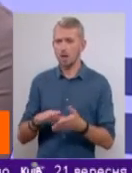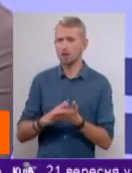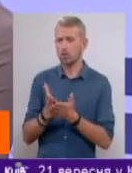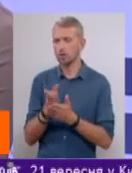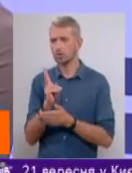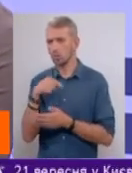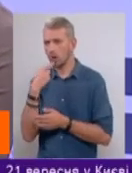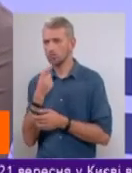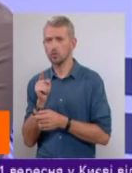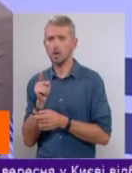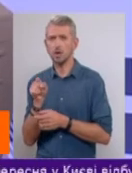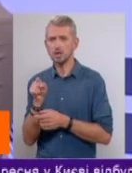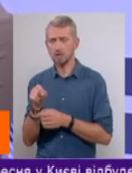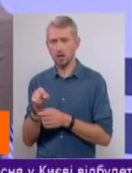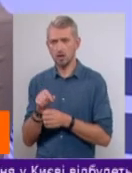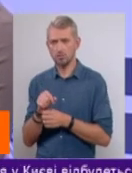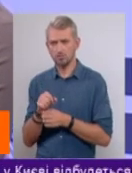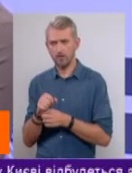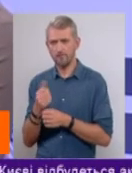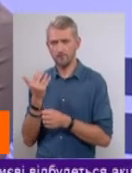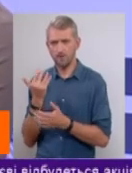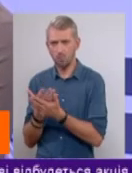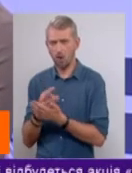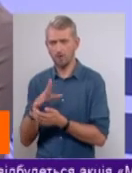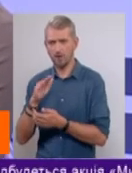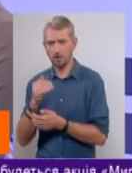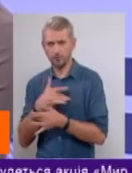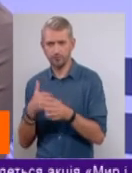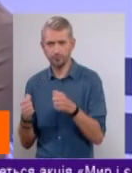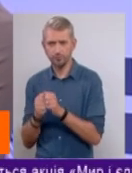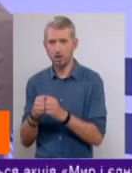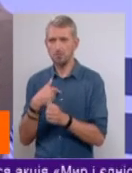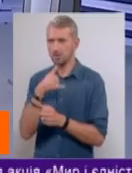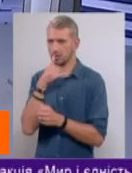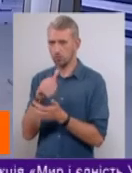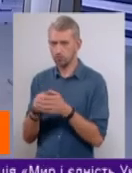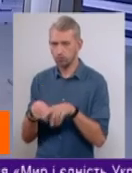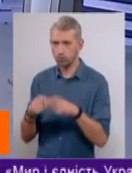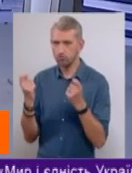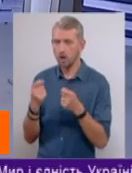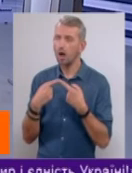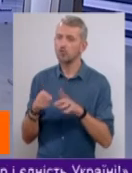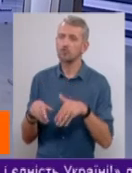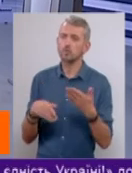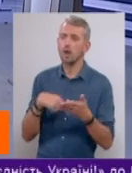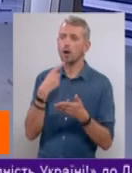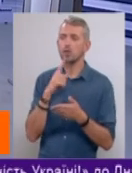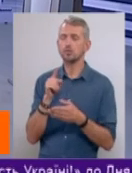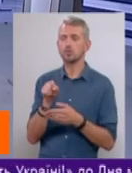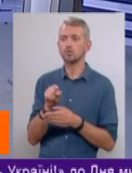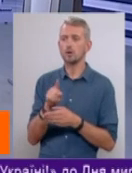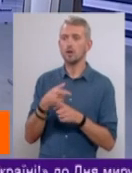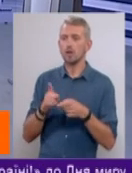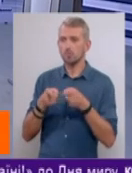одні кажуть про те, що це рішуча вимога МВФ, від якої відійти ми не можемо. А інша сторона каже про те, що